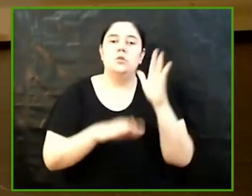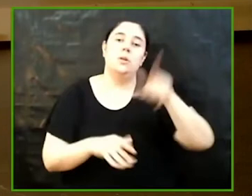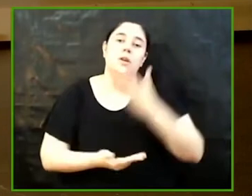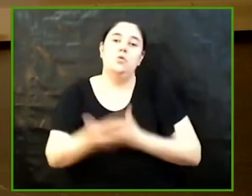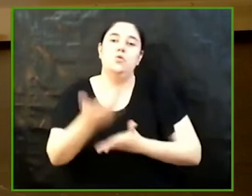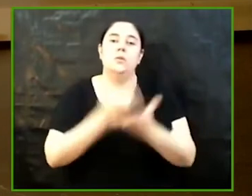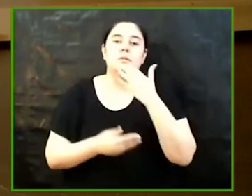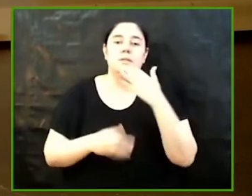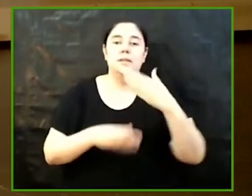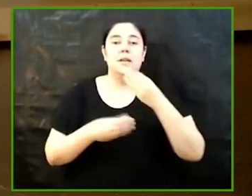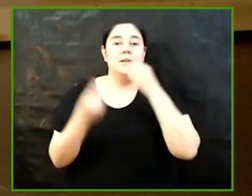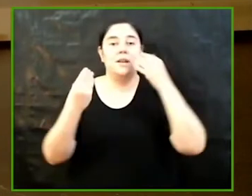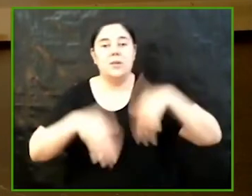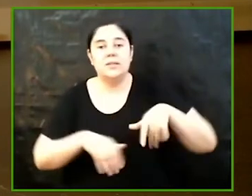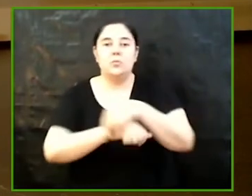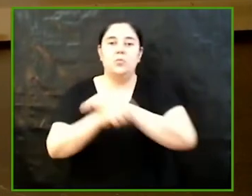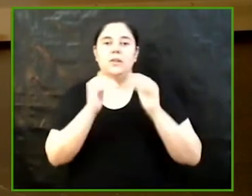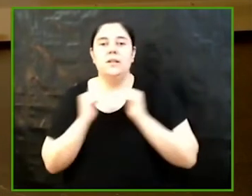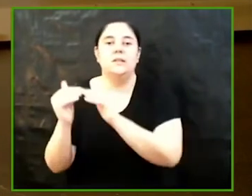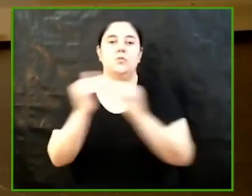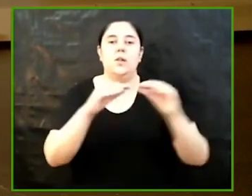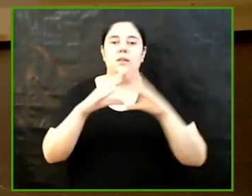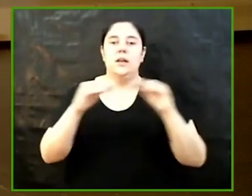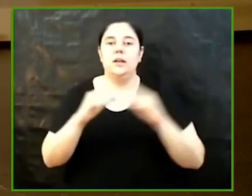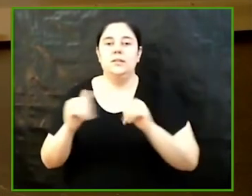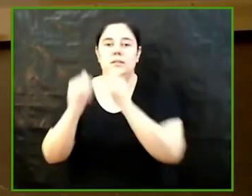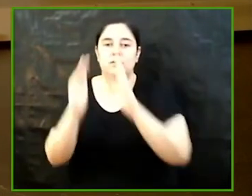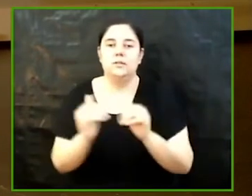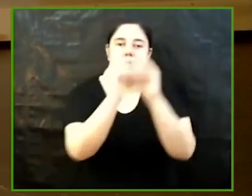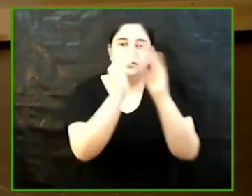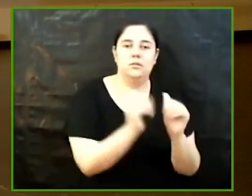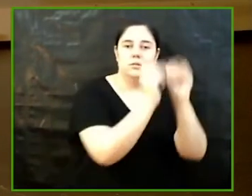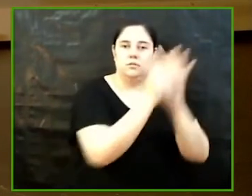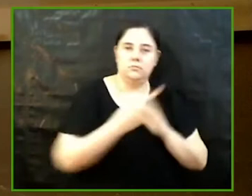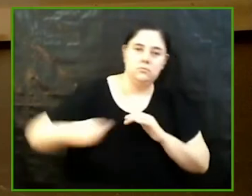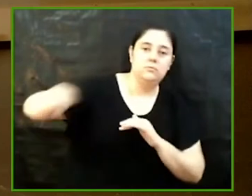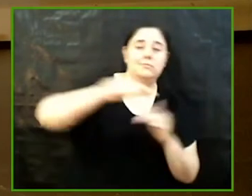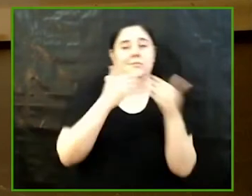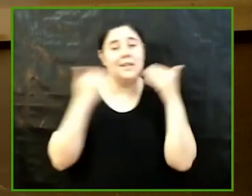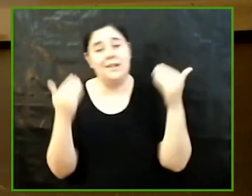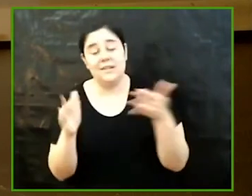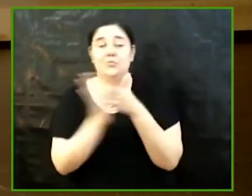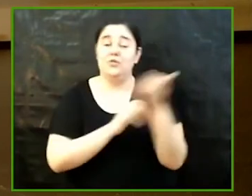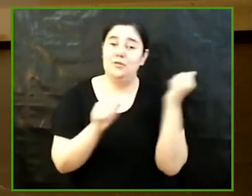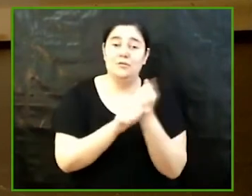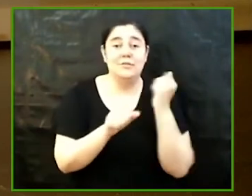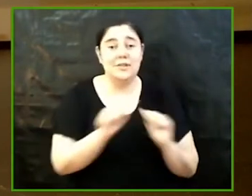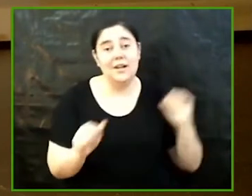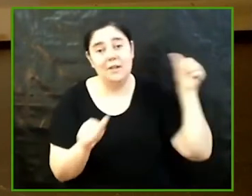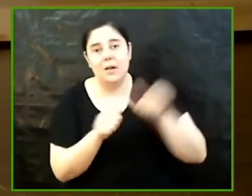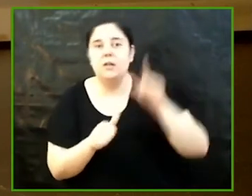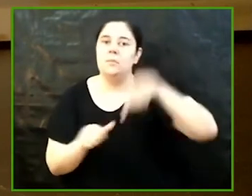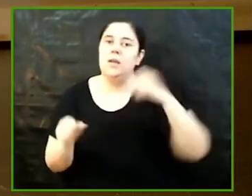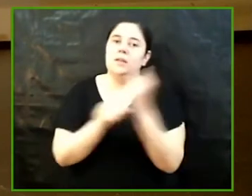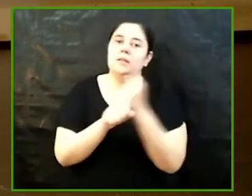polítiques d'igualtat, de facultats i centres, que són qui organitzen les comissions en cada facultat, i el treball també de l'equip